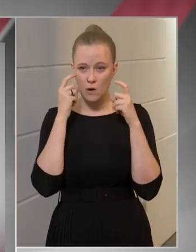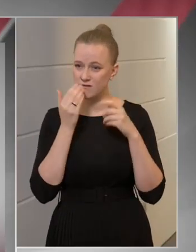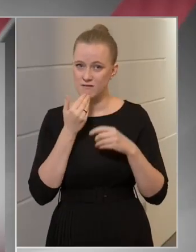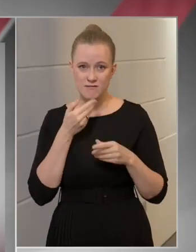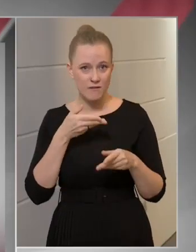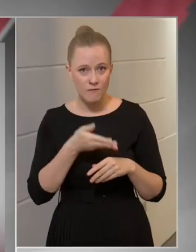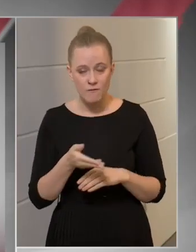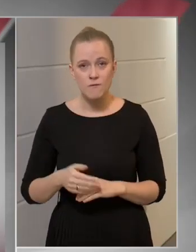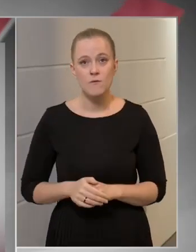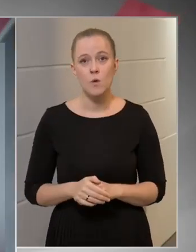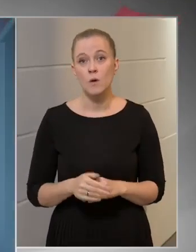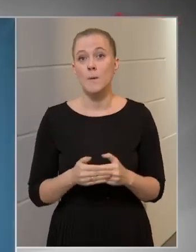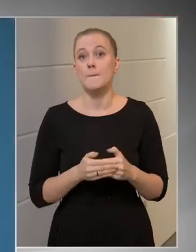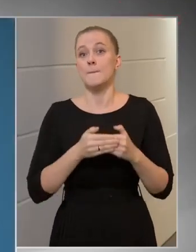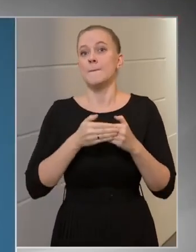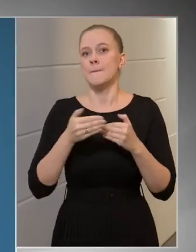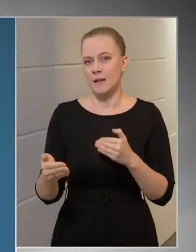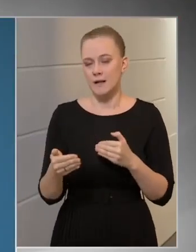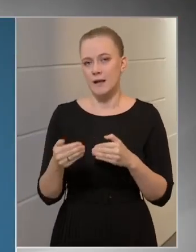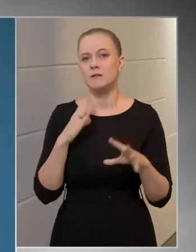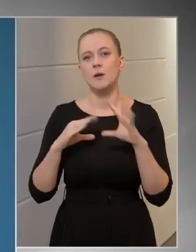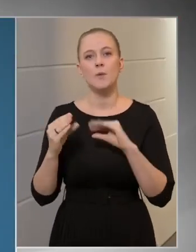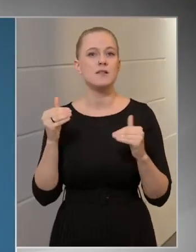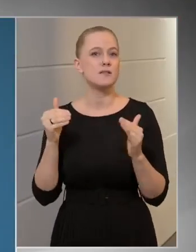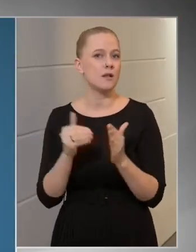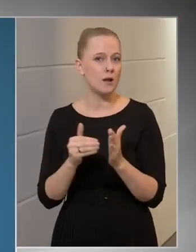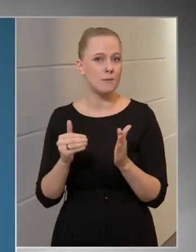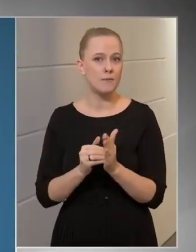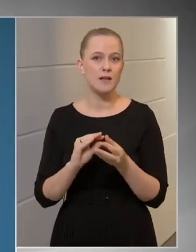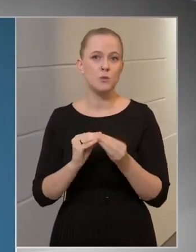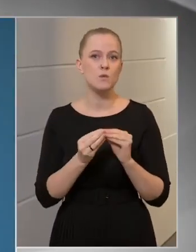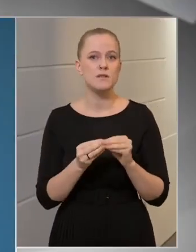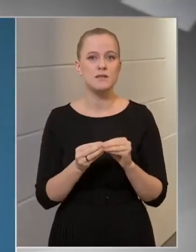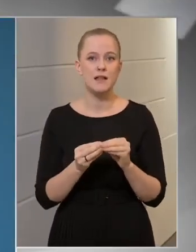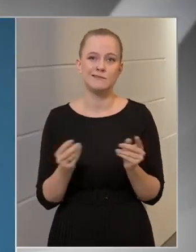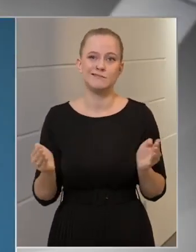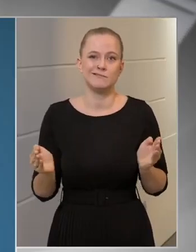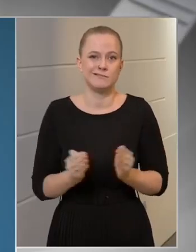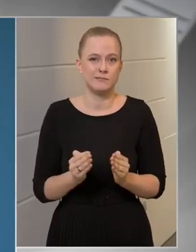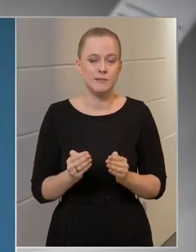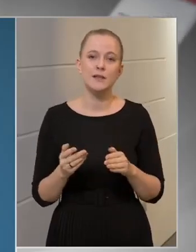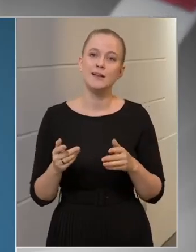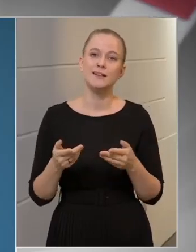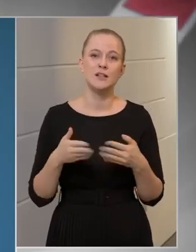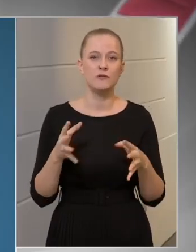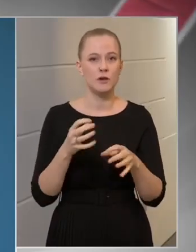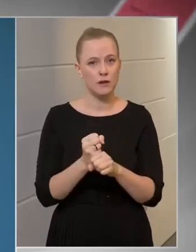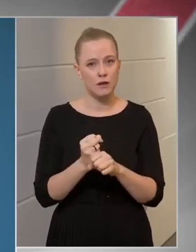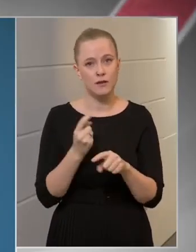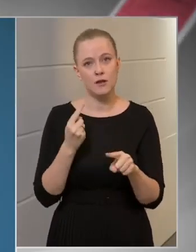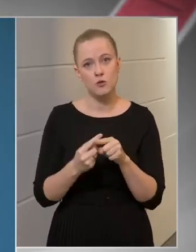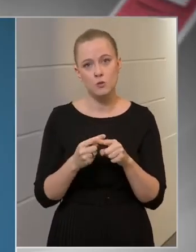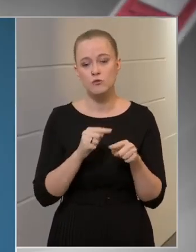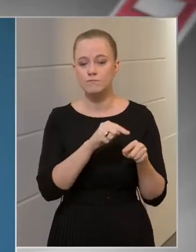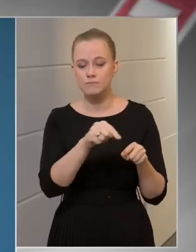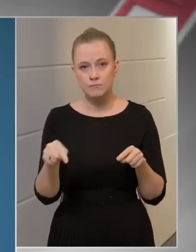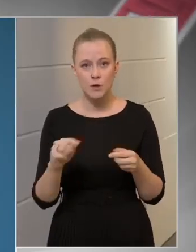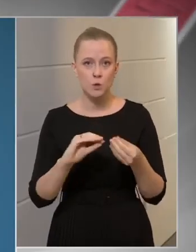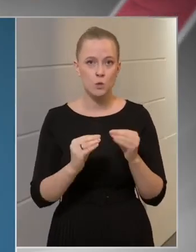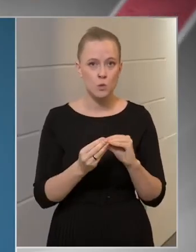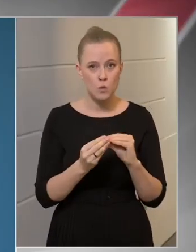hagyása mellett tapasztaltuk azt is, hogy az üzletek korlátozott nyitvatartására, illetve egyes üzletekben,